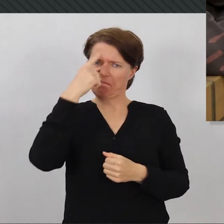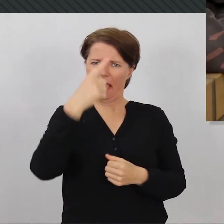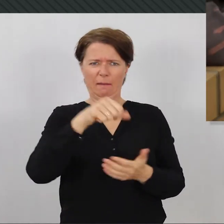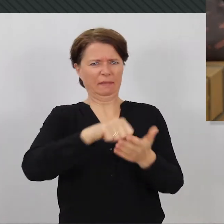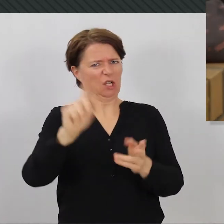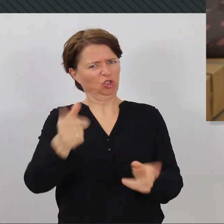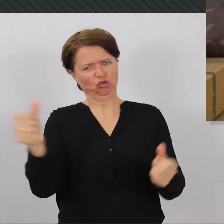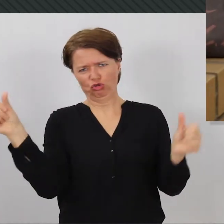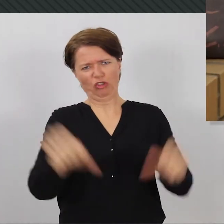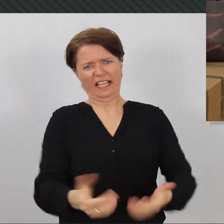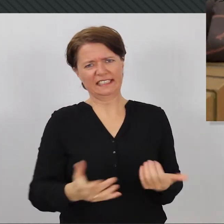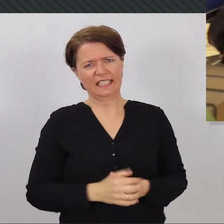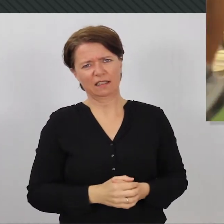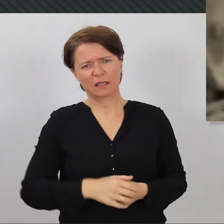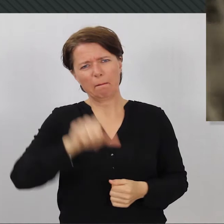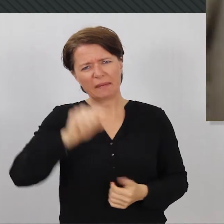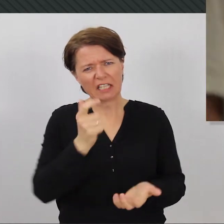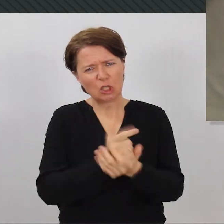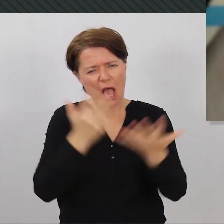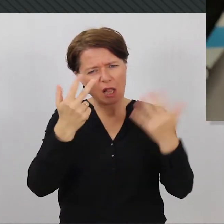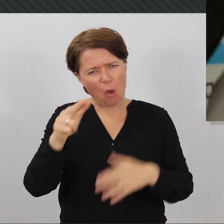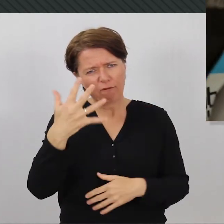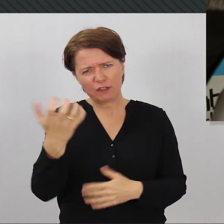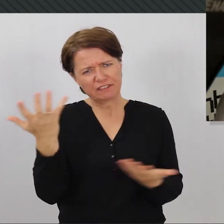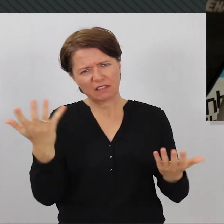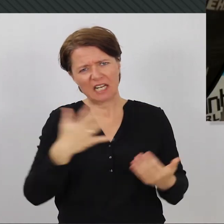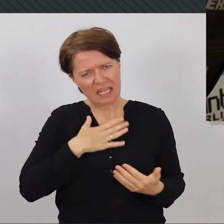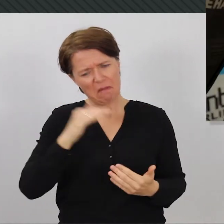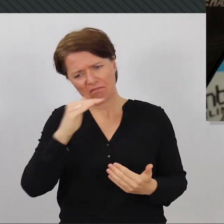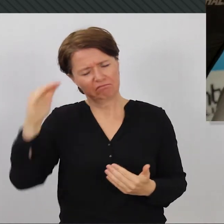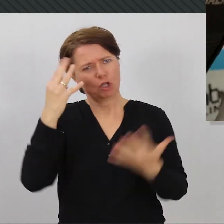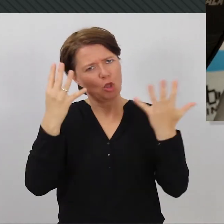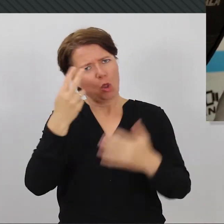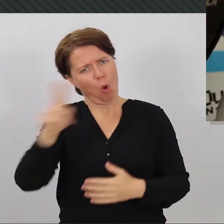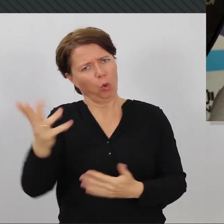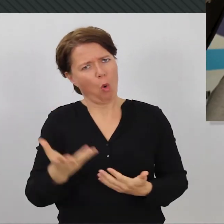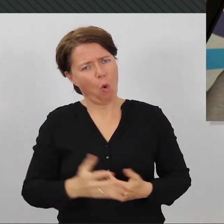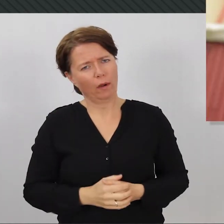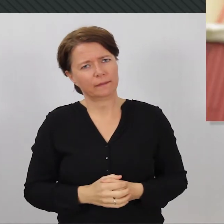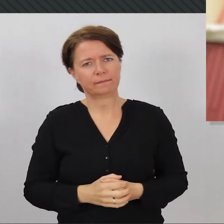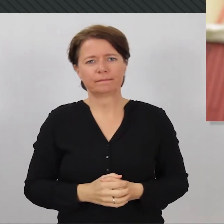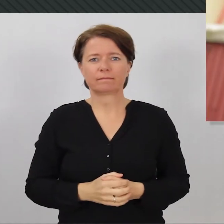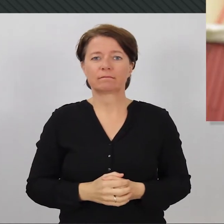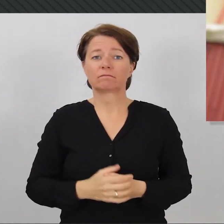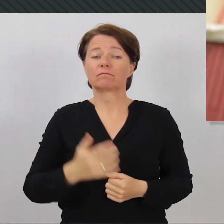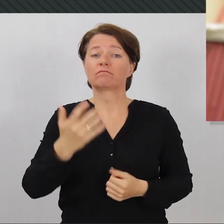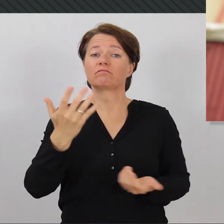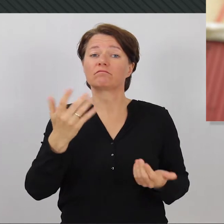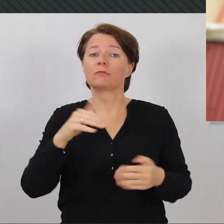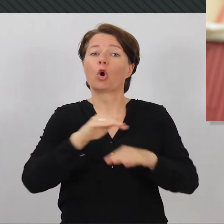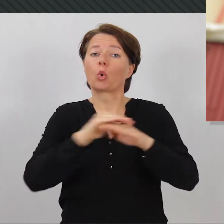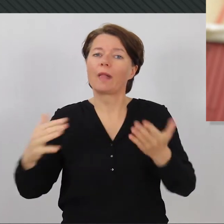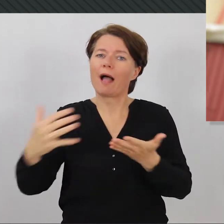Das auch noch. Also den Mindestlohn auf 8,50 hätten Sie mal auf 9 Euro hochschieben können. Also so ein